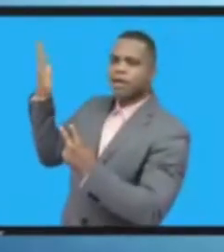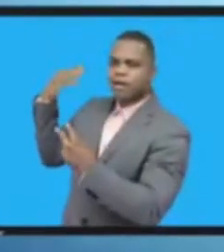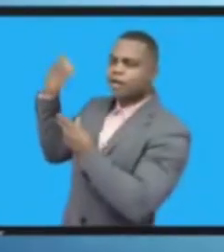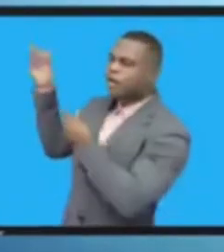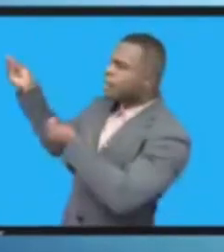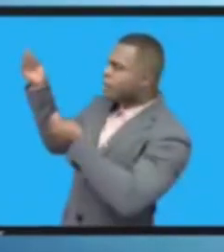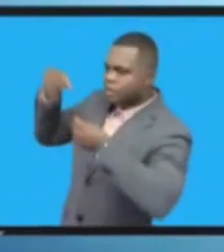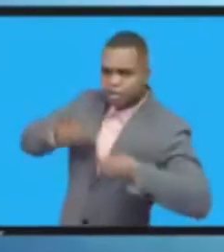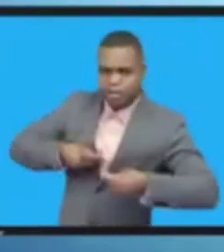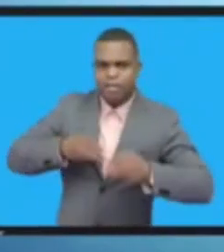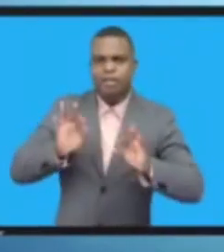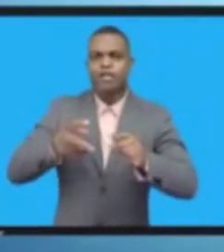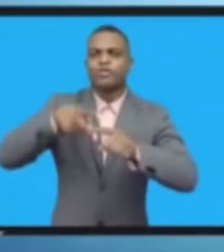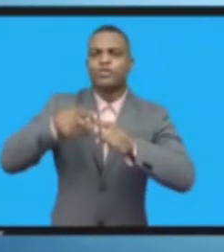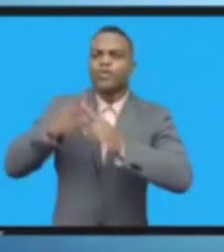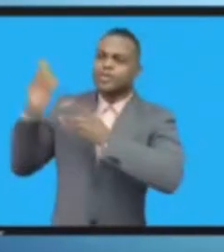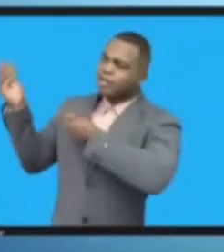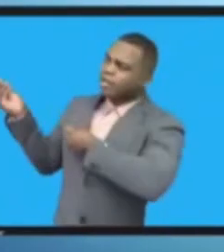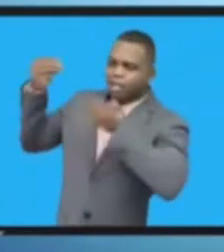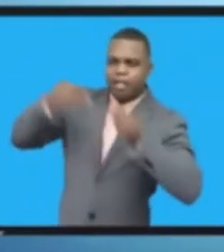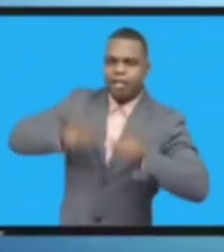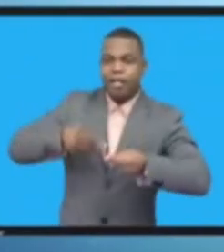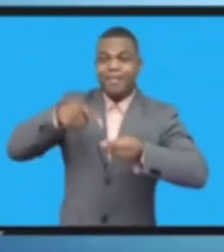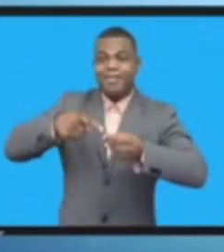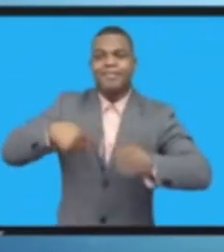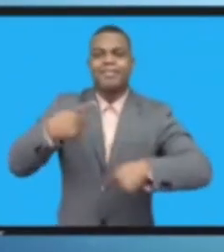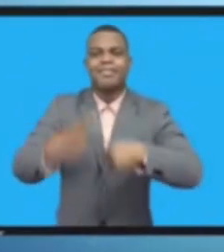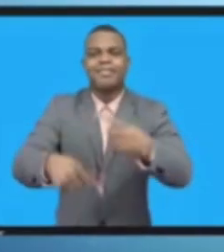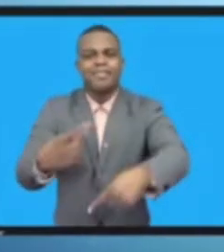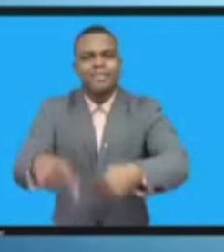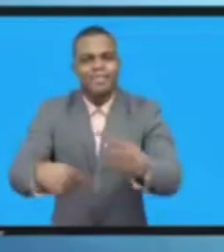العام الماضي وخلال هذا الاجتماع